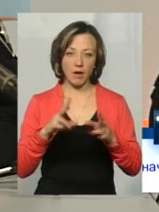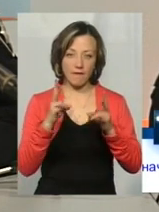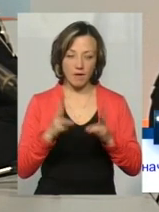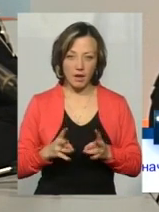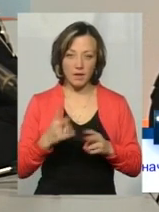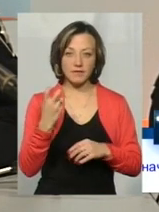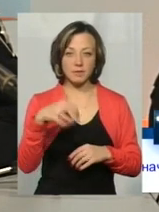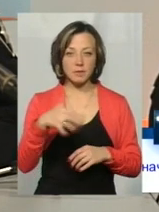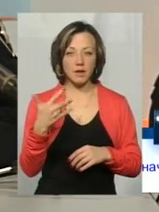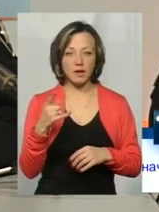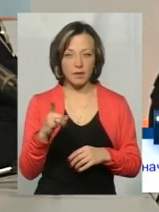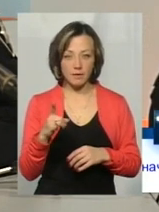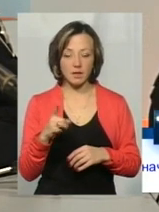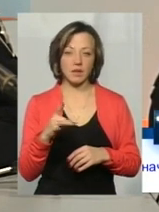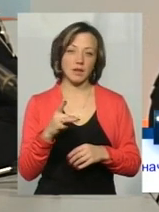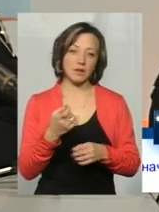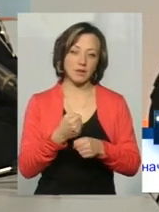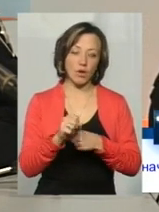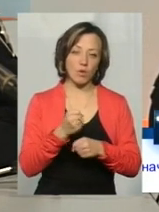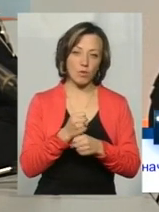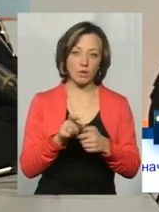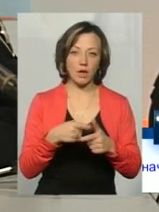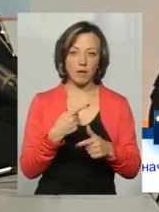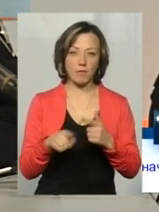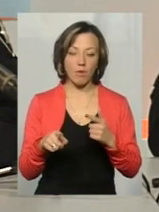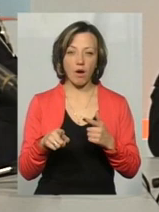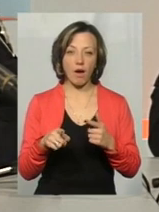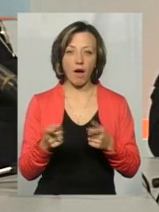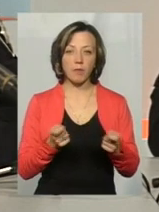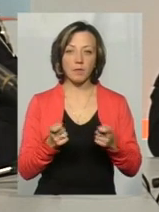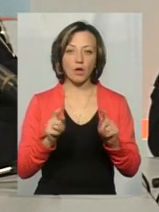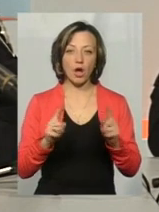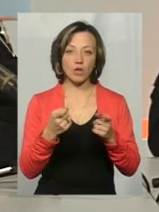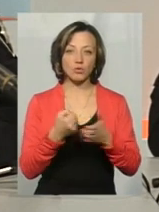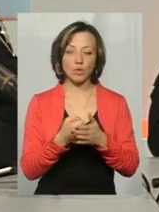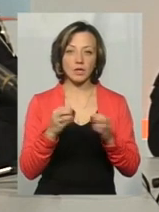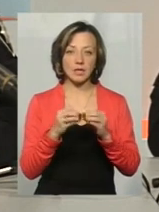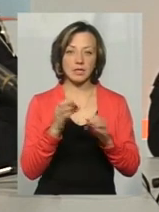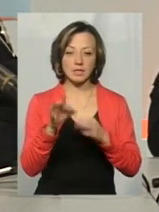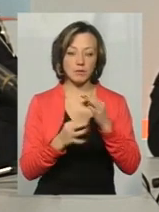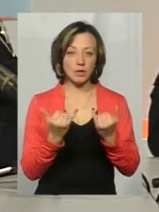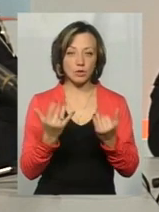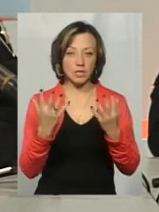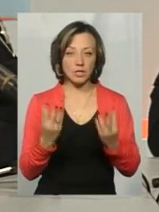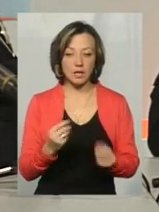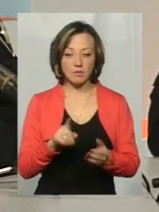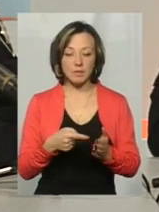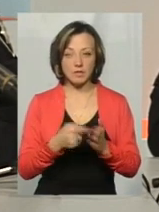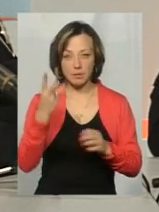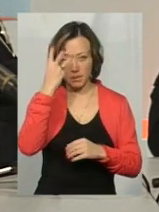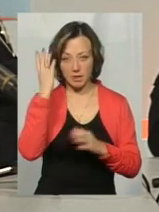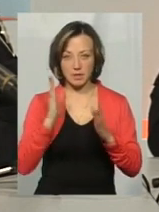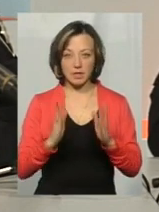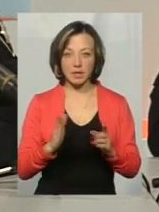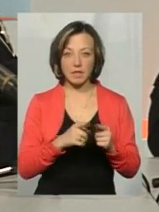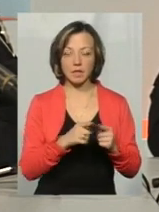255 гривень громадські роботи або адмінарешт до 10 діб. На сьогоднішній день в місті Хмельницькому Тікіно